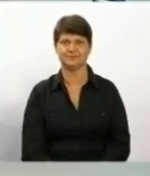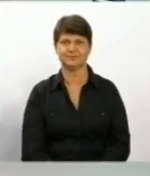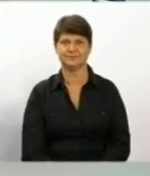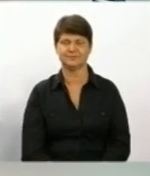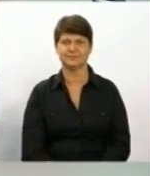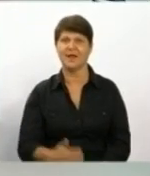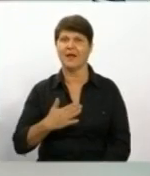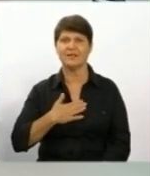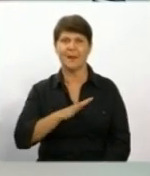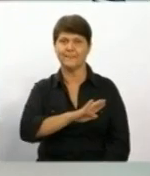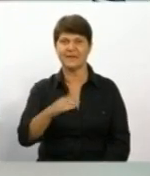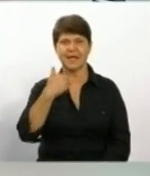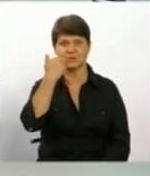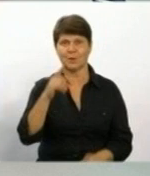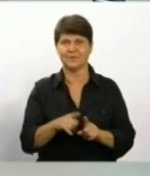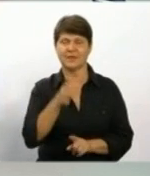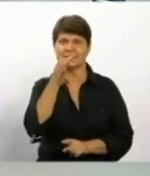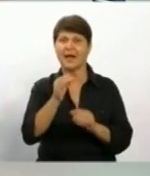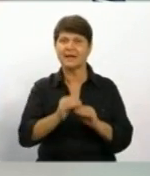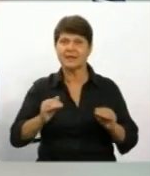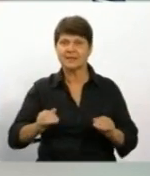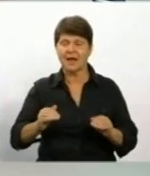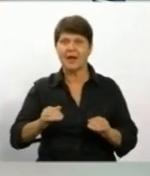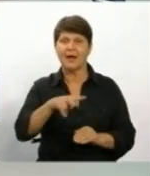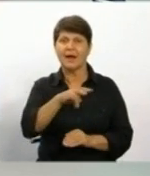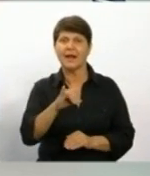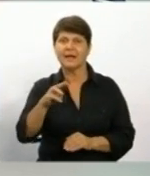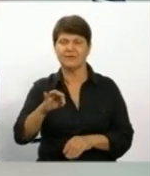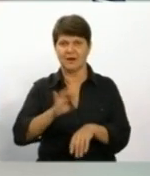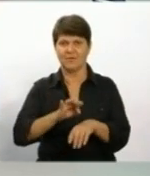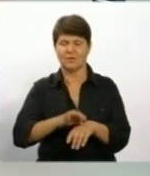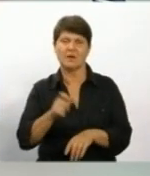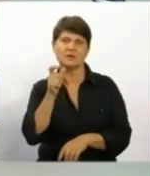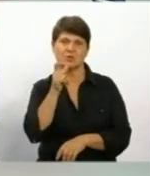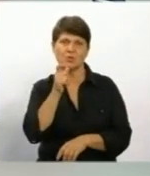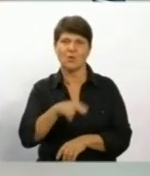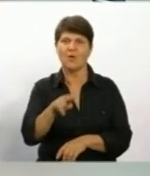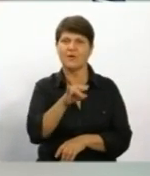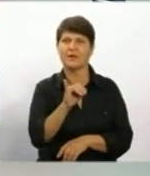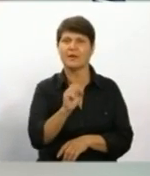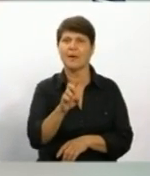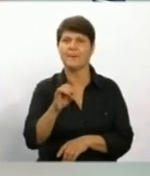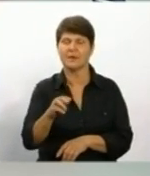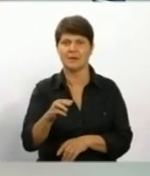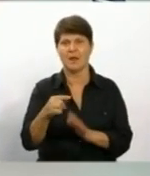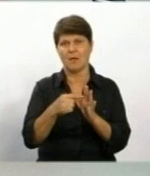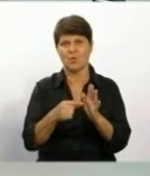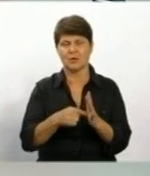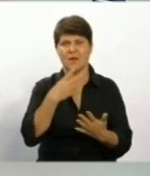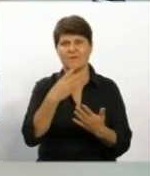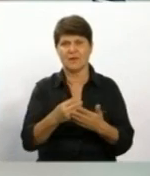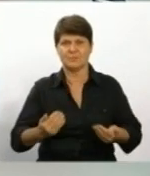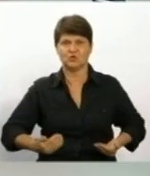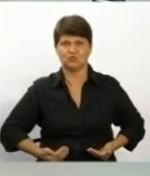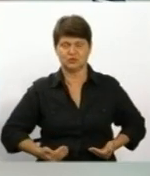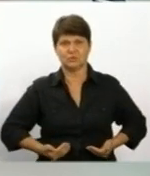Нам не соромно. Так кажуть діти з Литви, які хворіють на цукровий діабет. Аби поділитися власним досвідом життя з цим